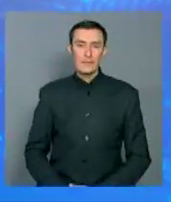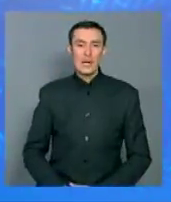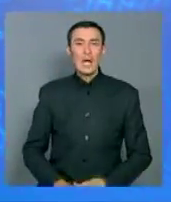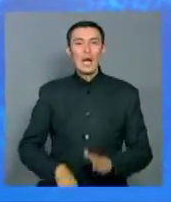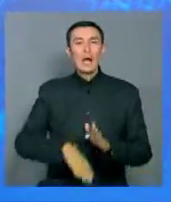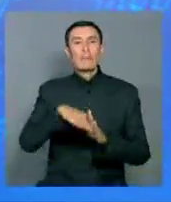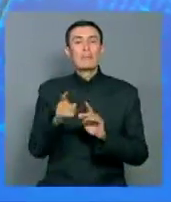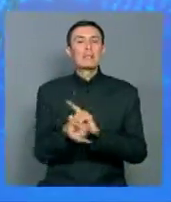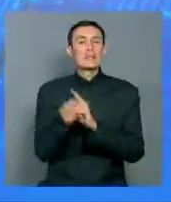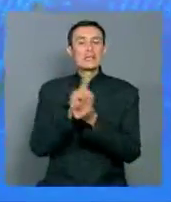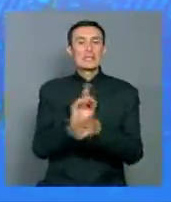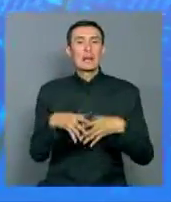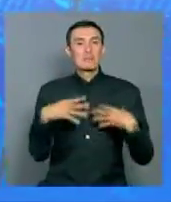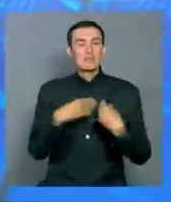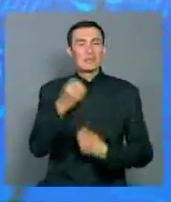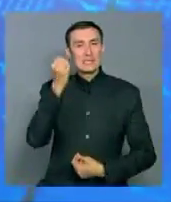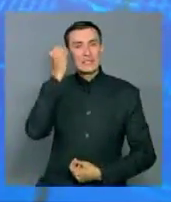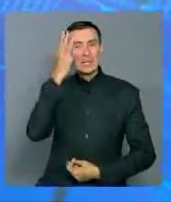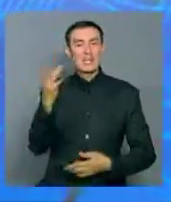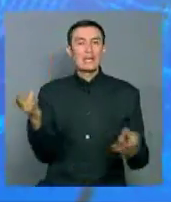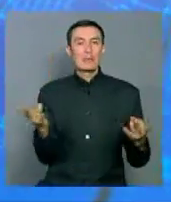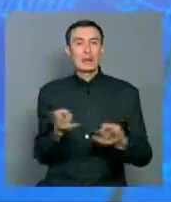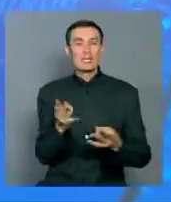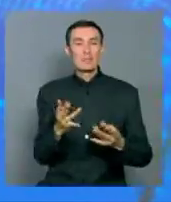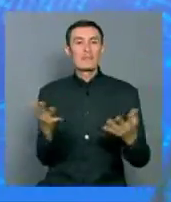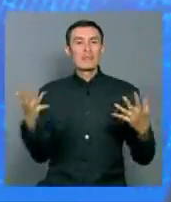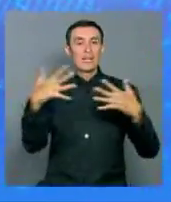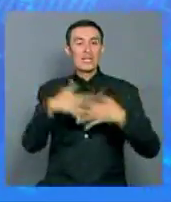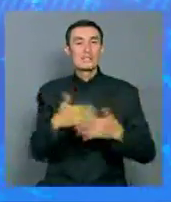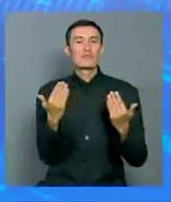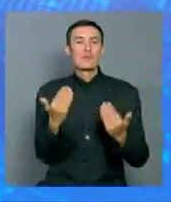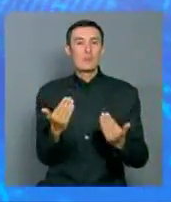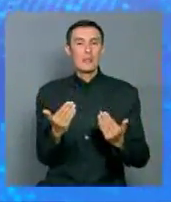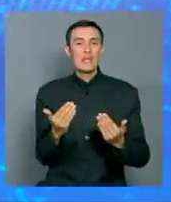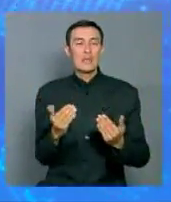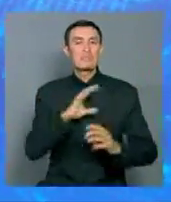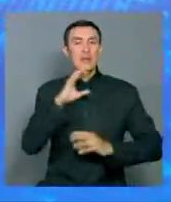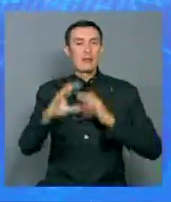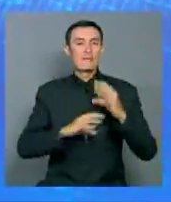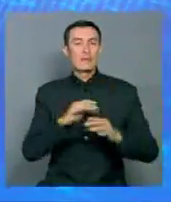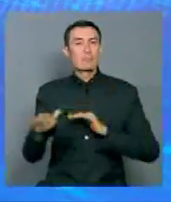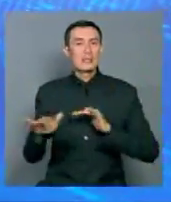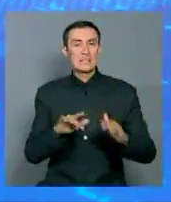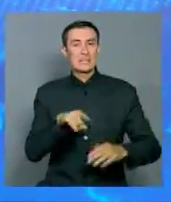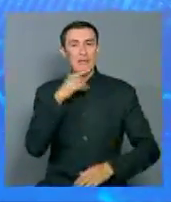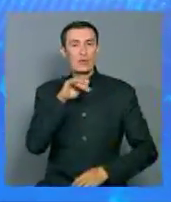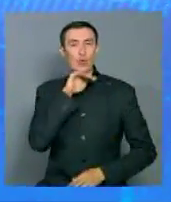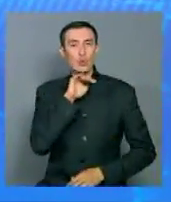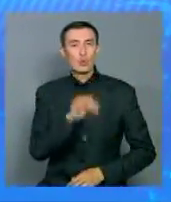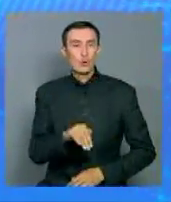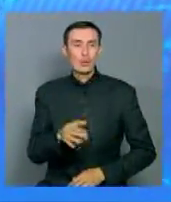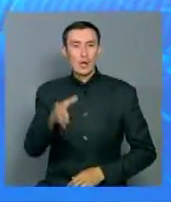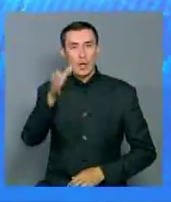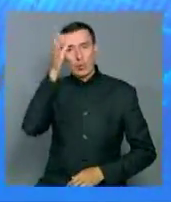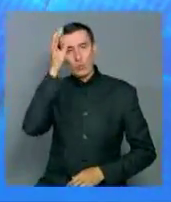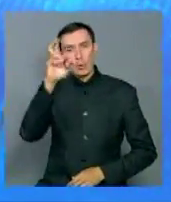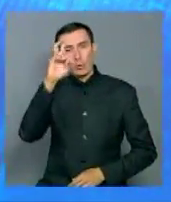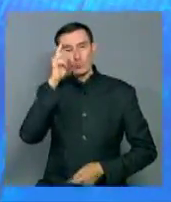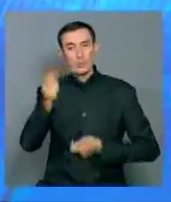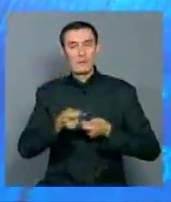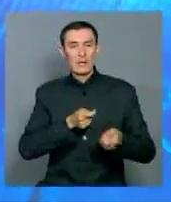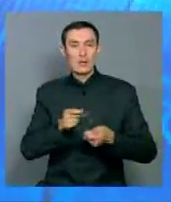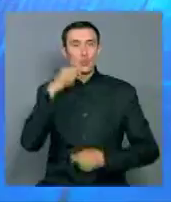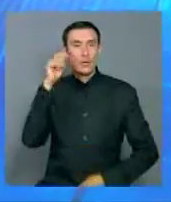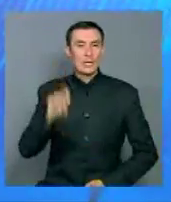Модернизация общественного сознания – необходимая составляющая интеграции в современные мировые процессы, считает доктор наук по государственному управлению из Украины